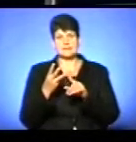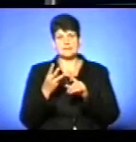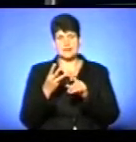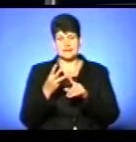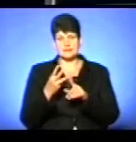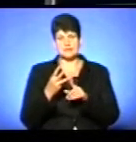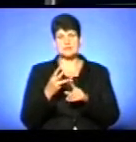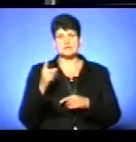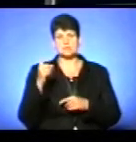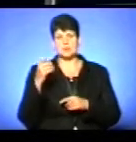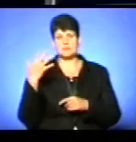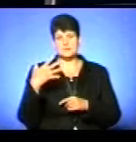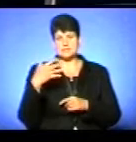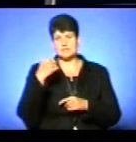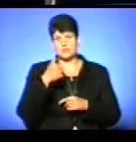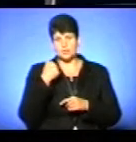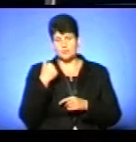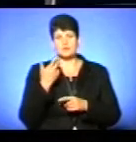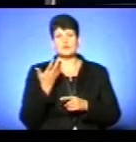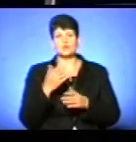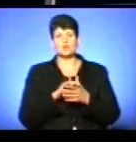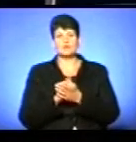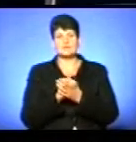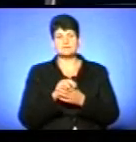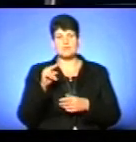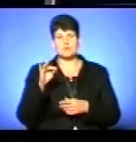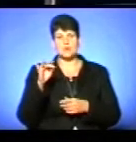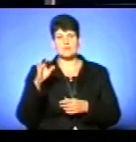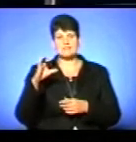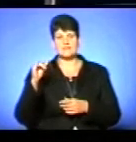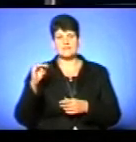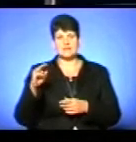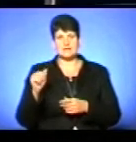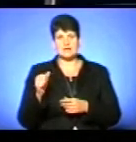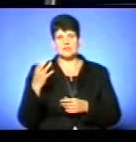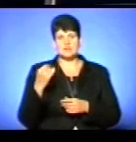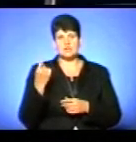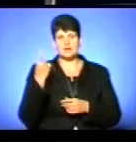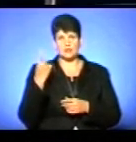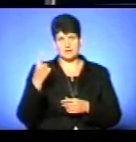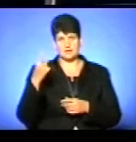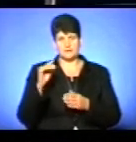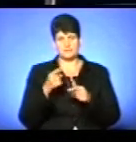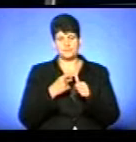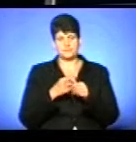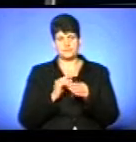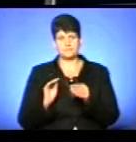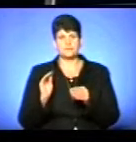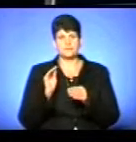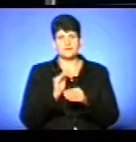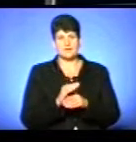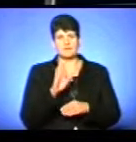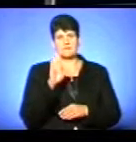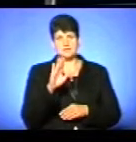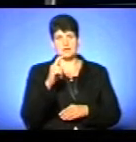150-річчю Товариства Просвіта. І ще одна зірка для народного артиста України, актора Тернопільського драмтеатру В